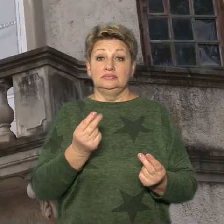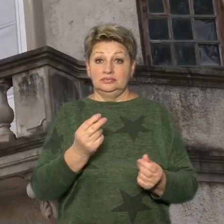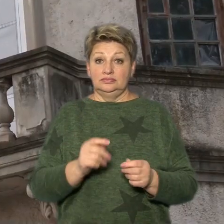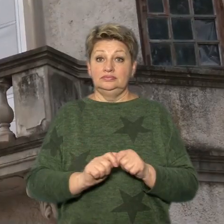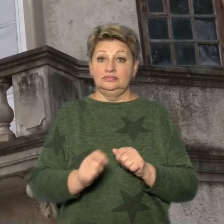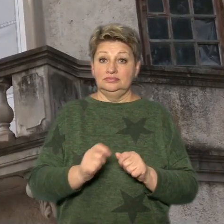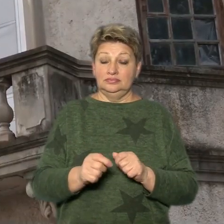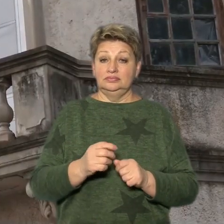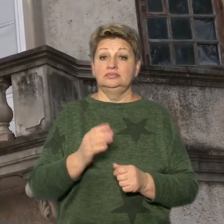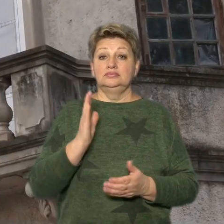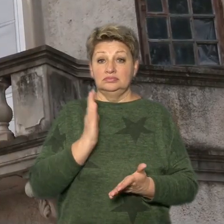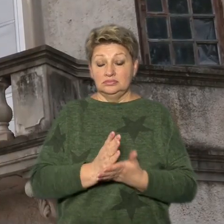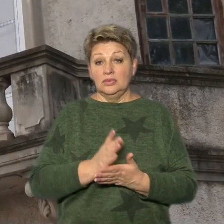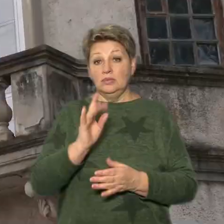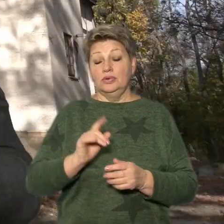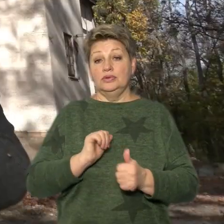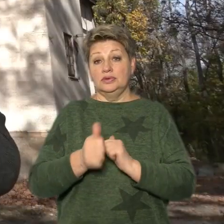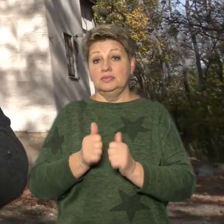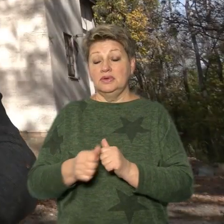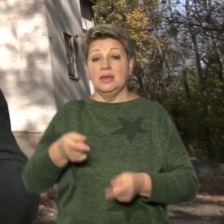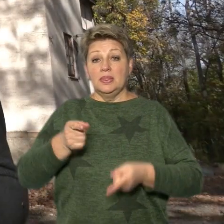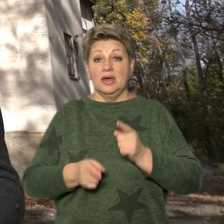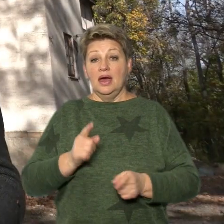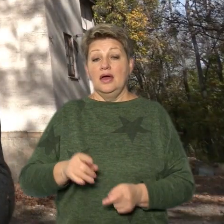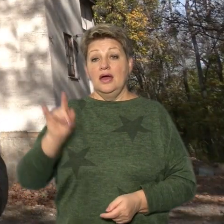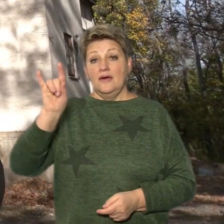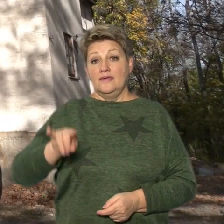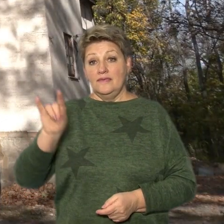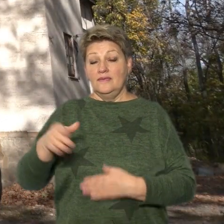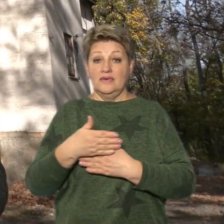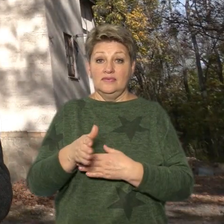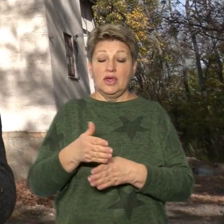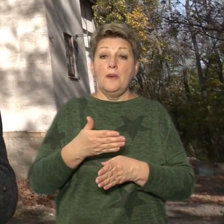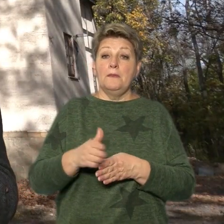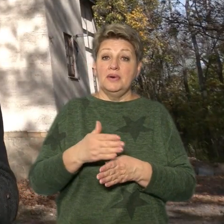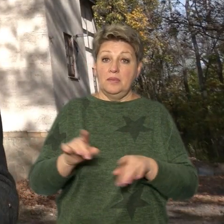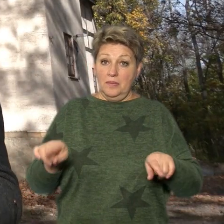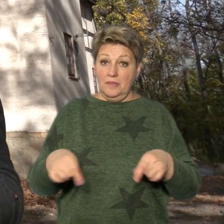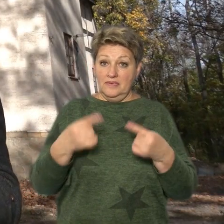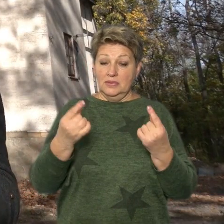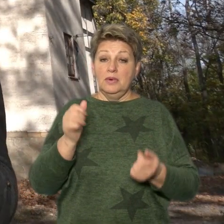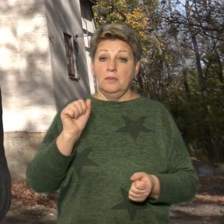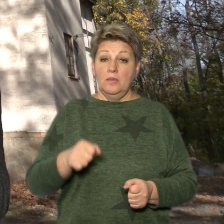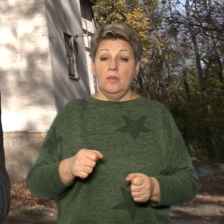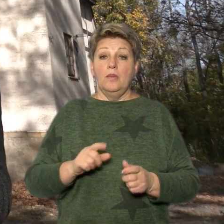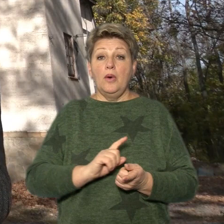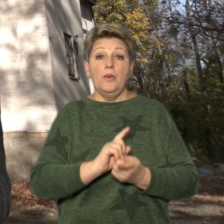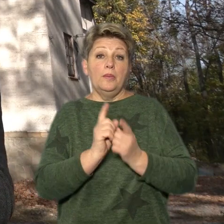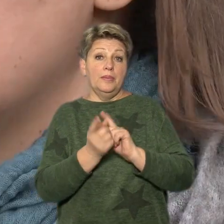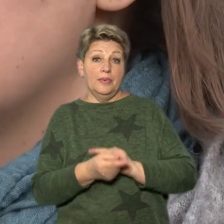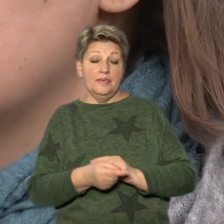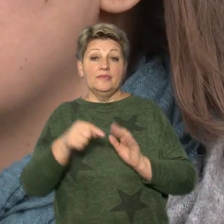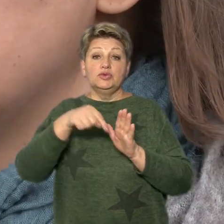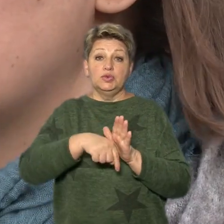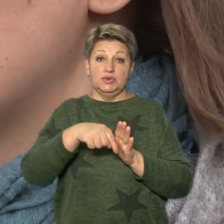банери замінять справжні вікна і двері. Захистивши його зовні, поступово відновивши, ми зможемо перейти до етапу вже внутрішніх